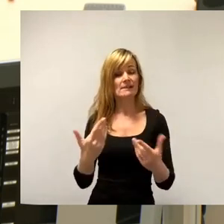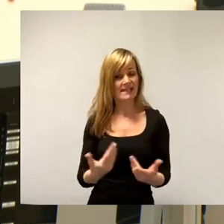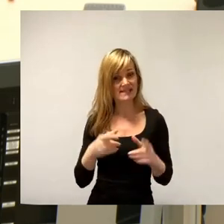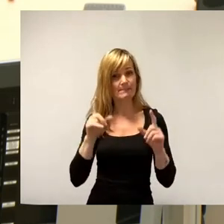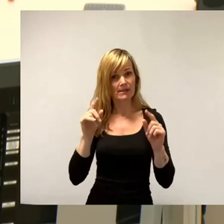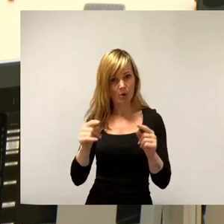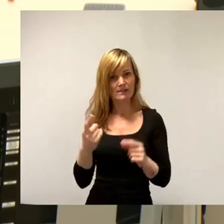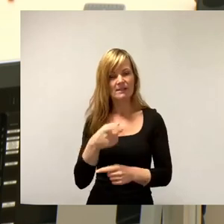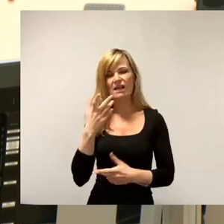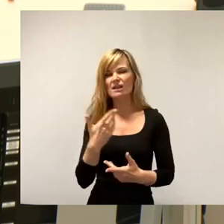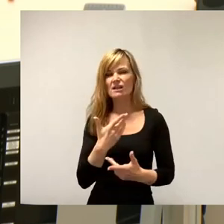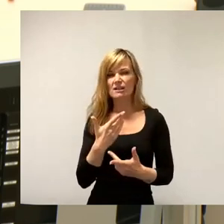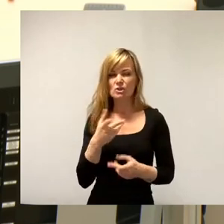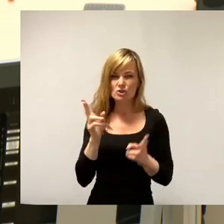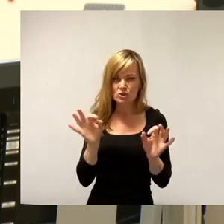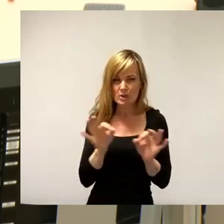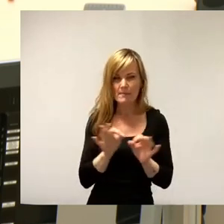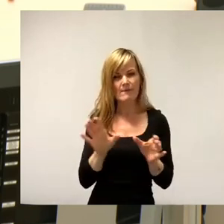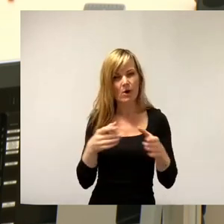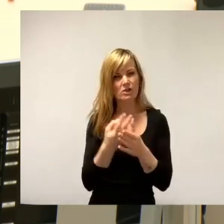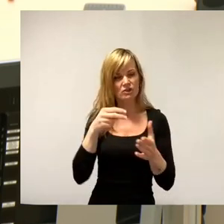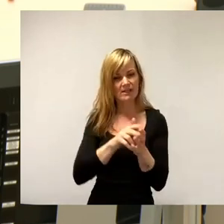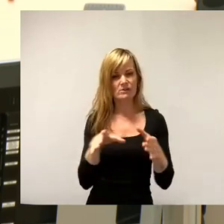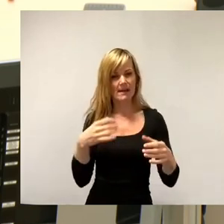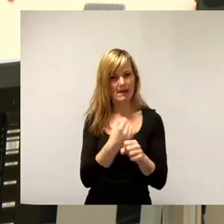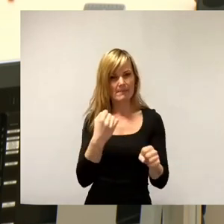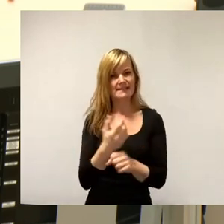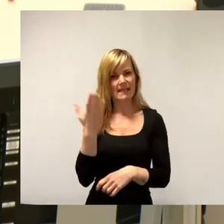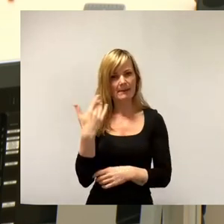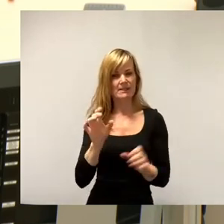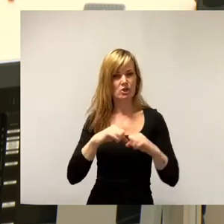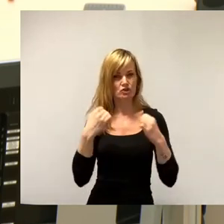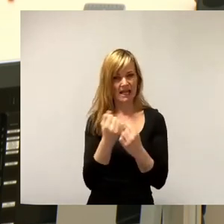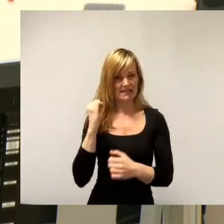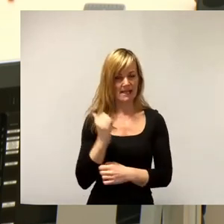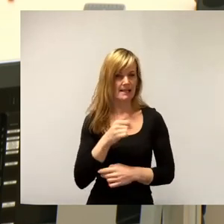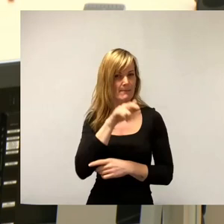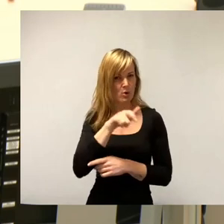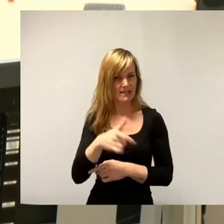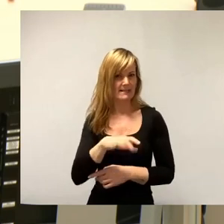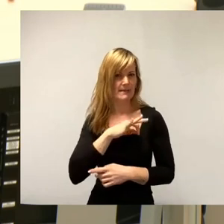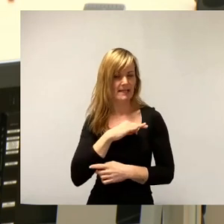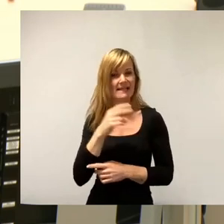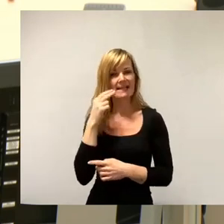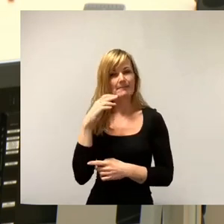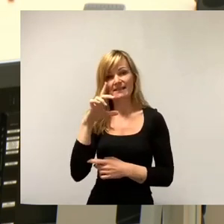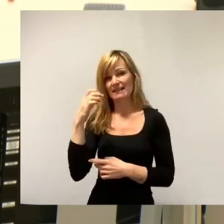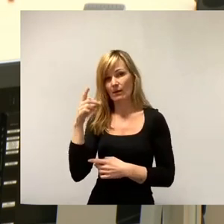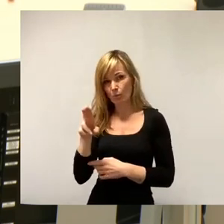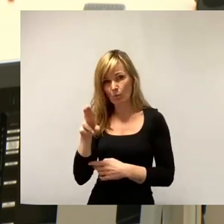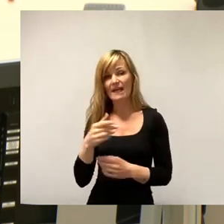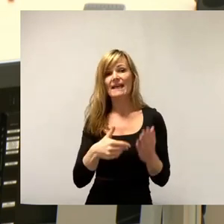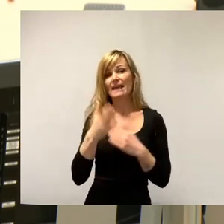schamlose, vollständige Zusammenarbeit einer ehemalig staatstragenden bürgerlichen Partei namens CDU, einer ehemalig